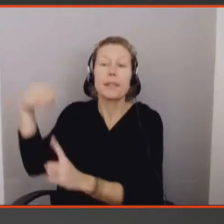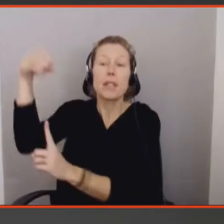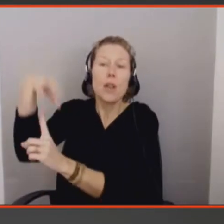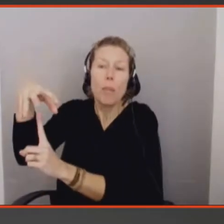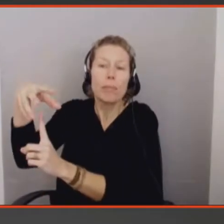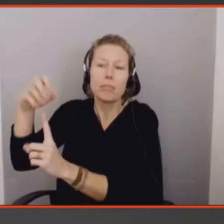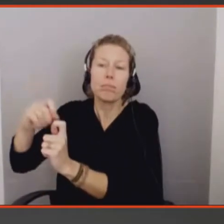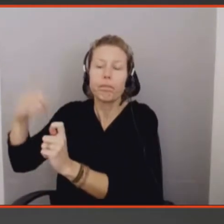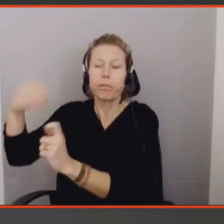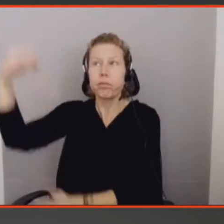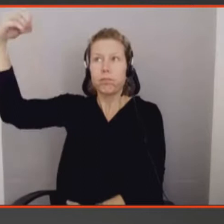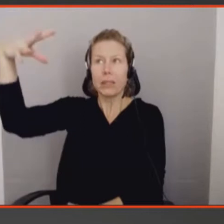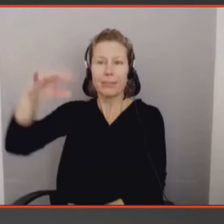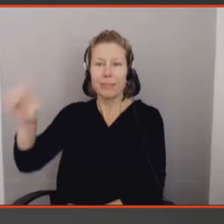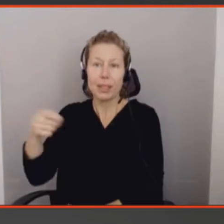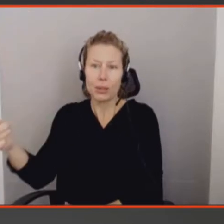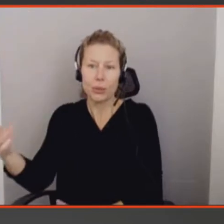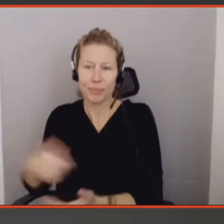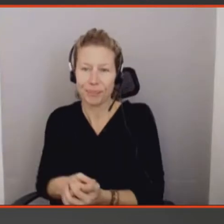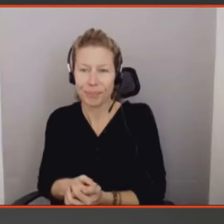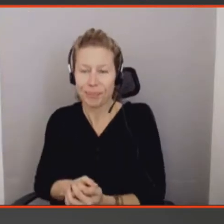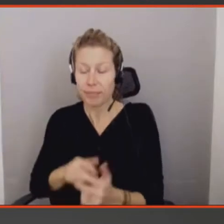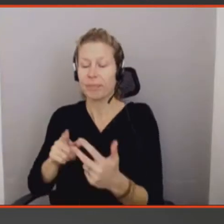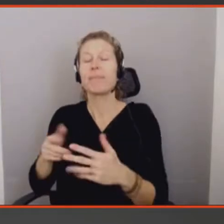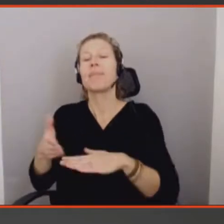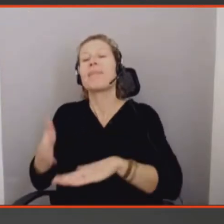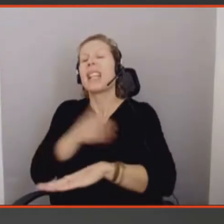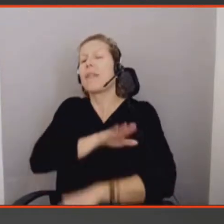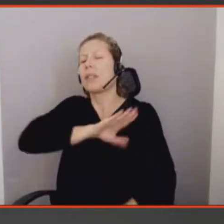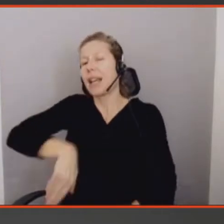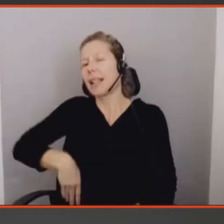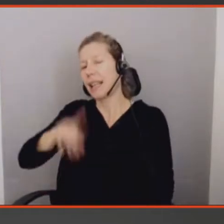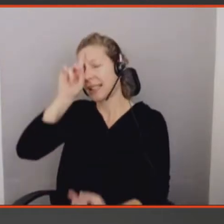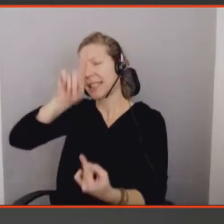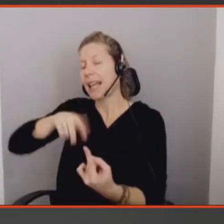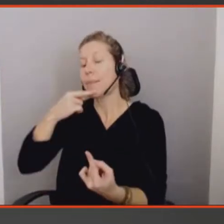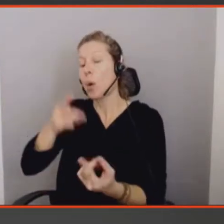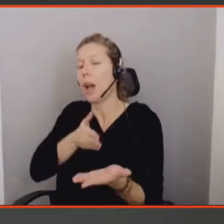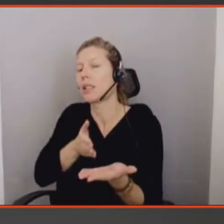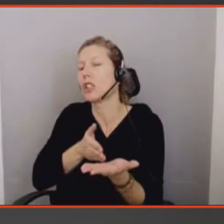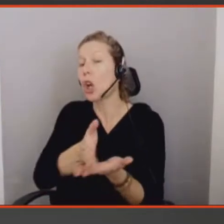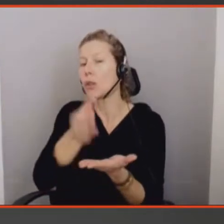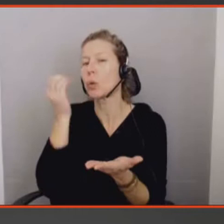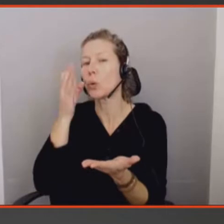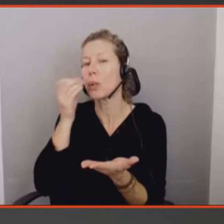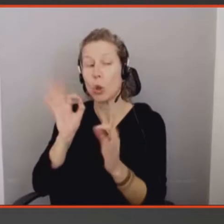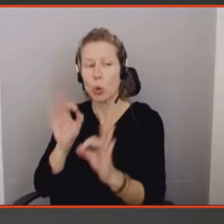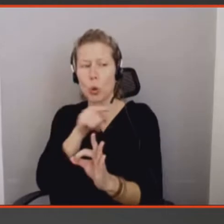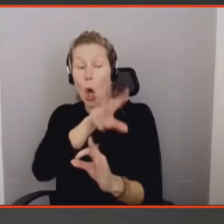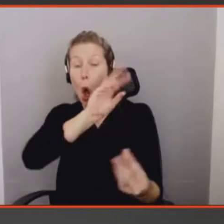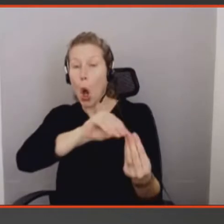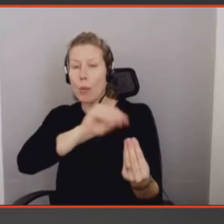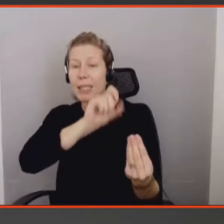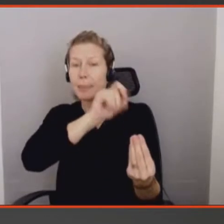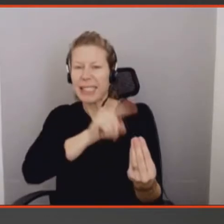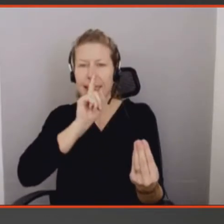L'avant-dernier, c'est le sens au quotidien,'est-à-dire comment est-ce que, finalement, cet objet s'ancre dans nos rituels, et enfin, comment il